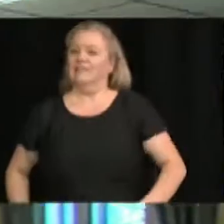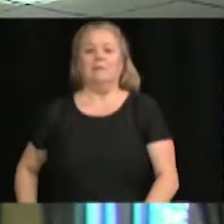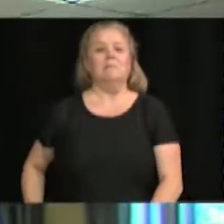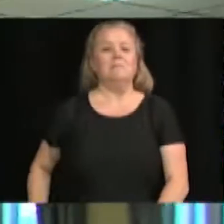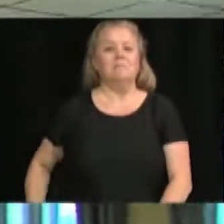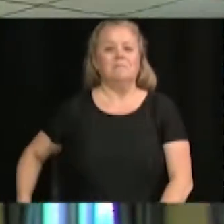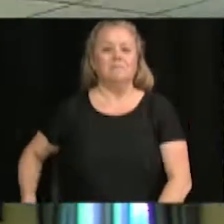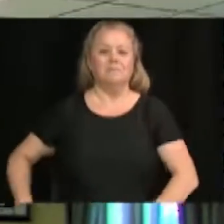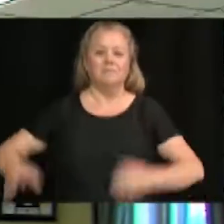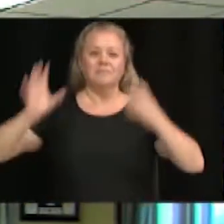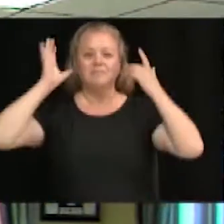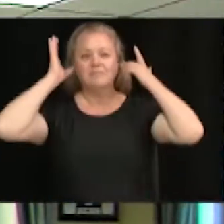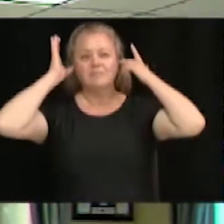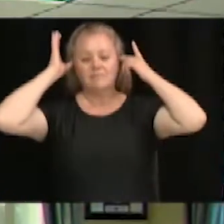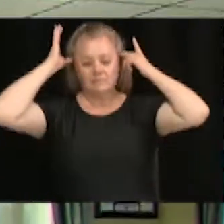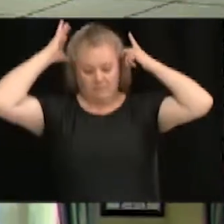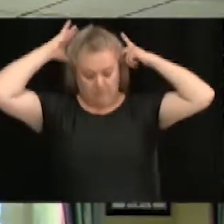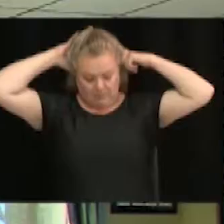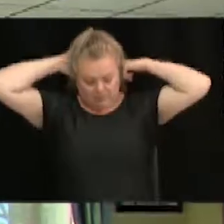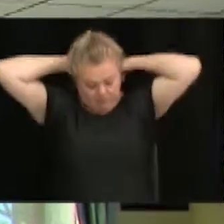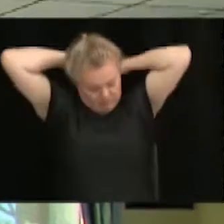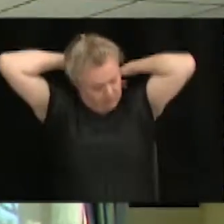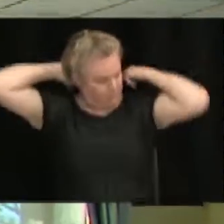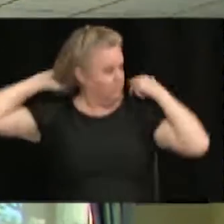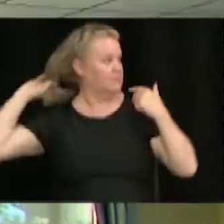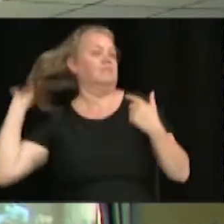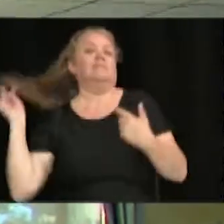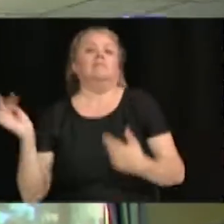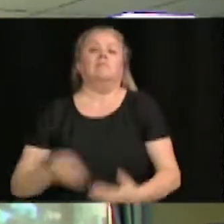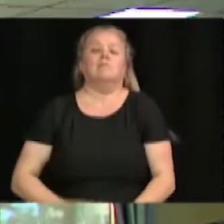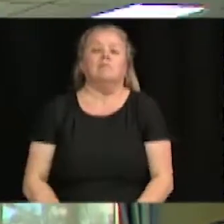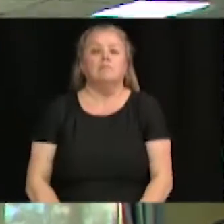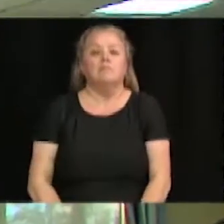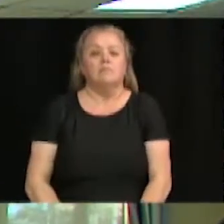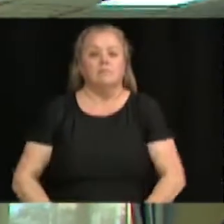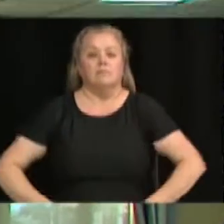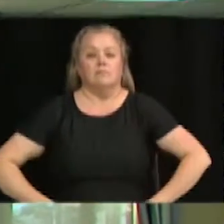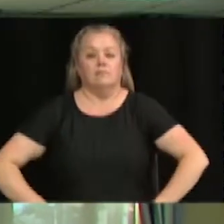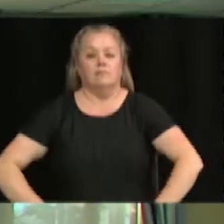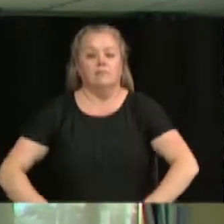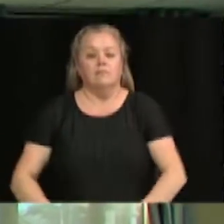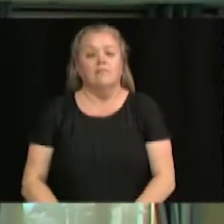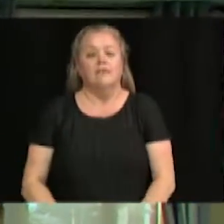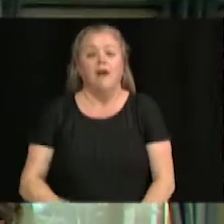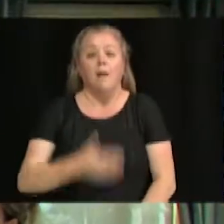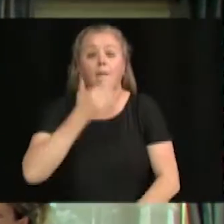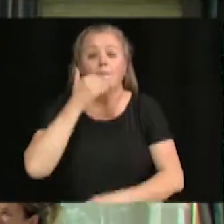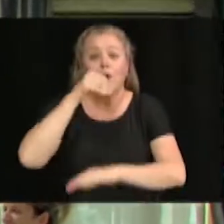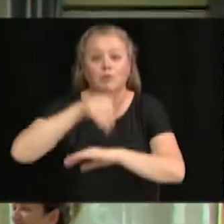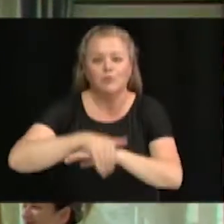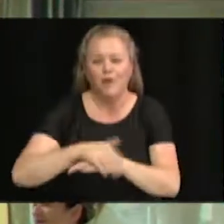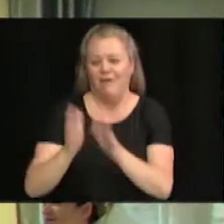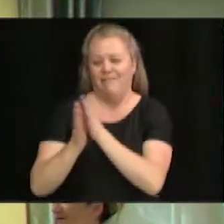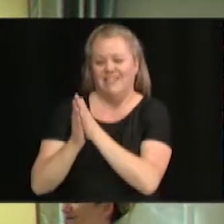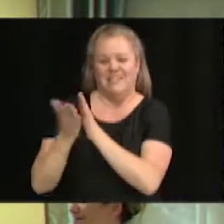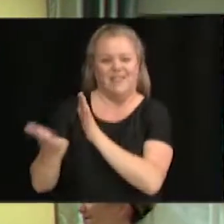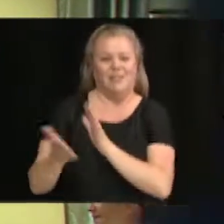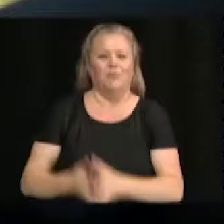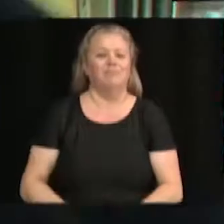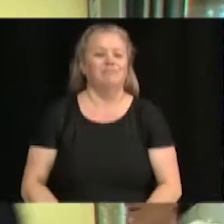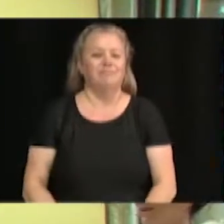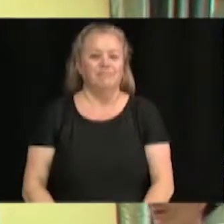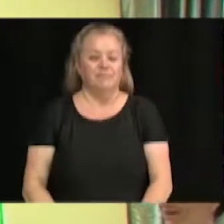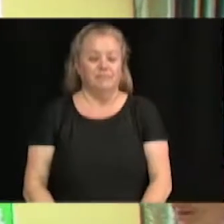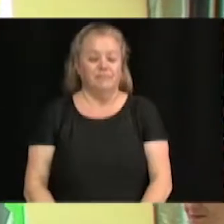Je vais en vous laisser. Charlie va prendre une petite photo individuelle avec le monsieur. Bien, sûr. Bonsoir. C'est mon stade. Merci beaucoup. Merci